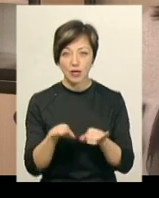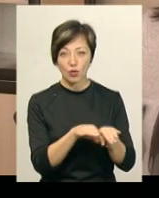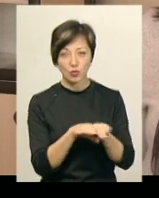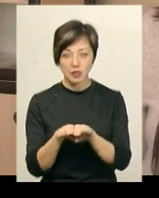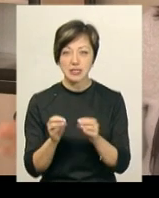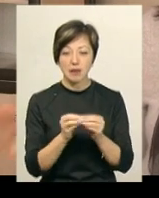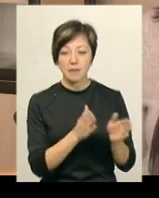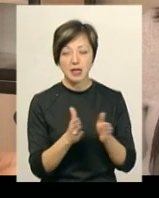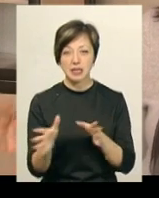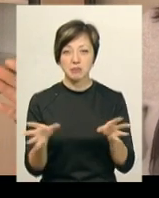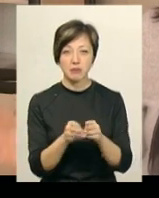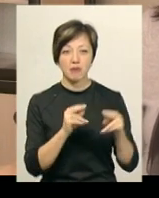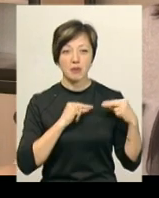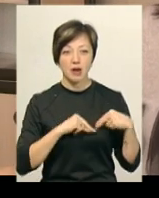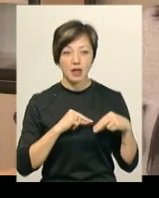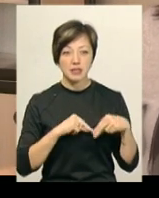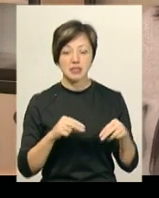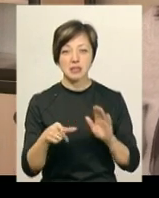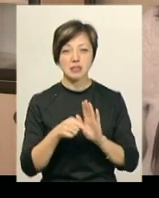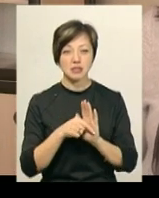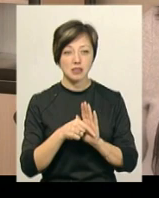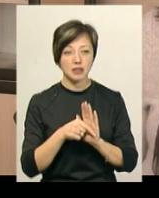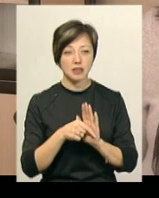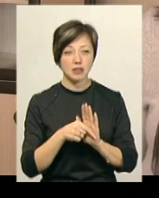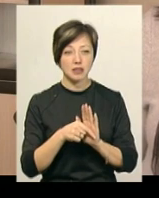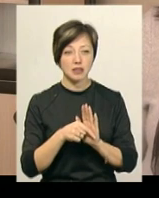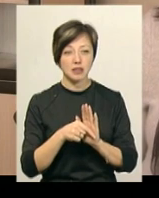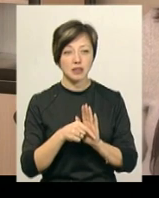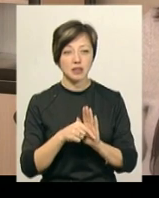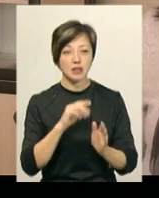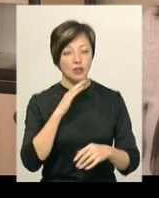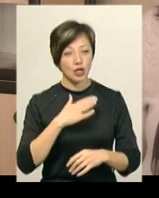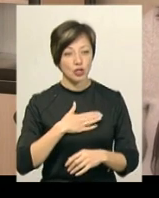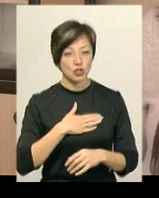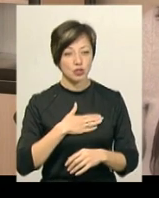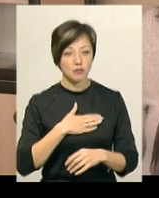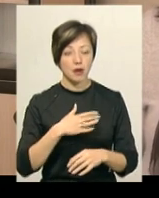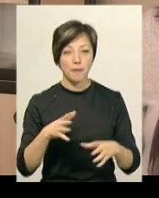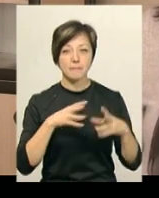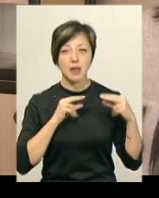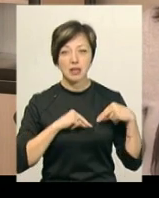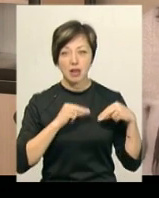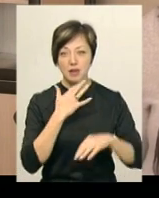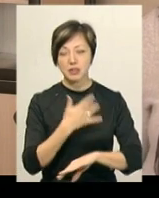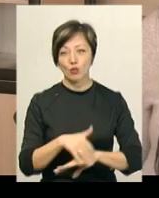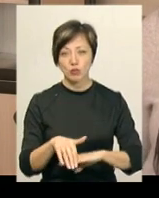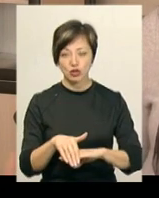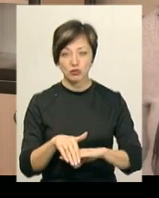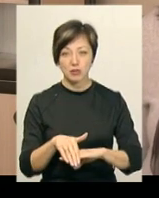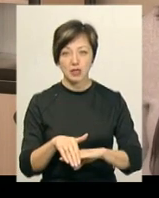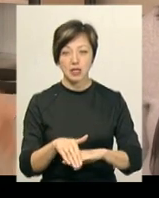стабільна співпраця йде з нашими партнерами зарубіжними,